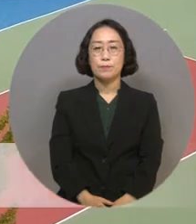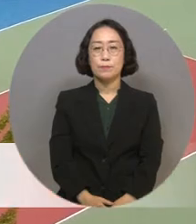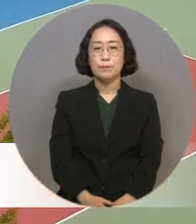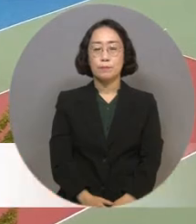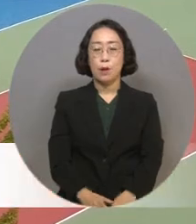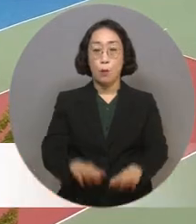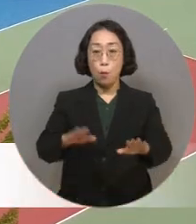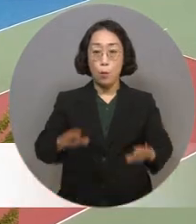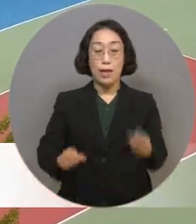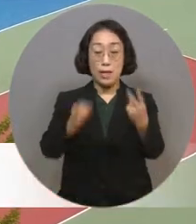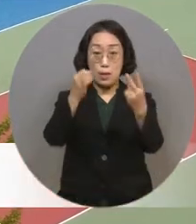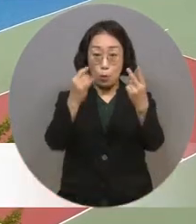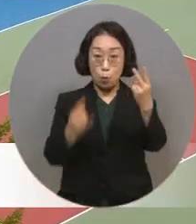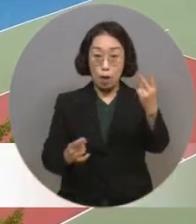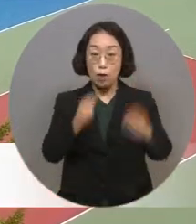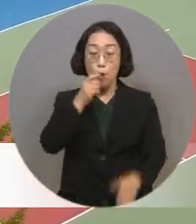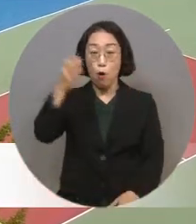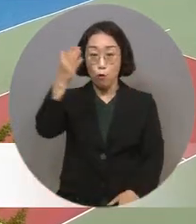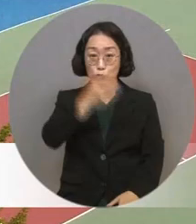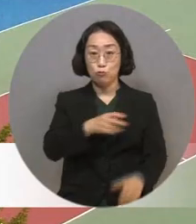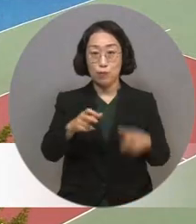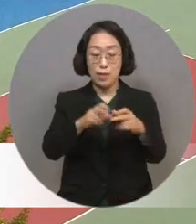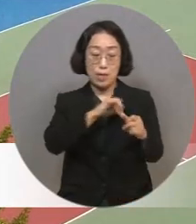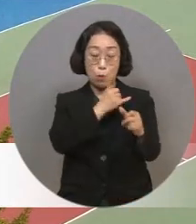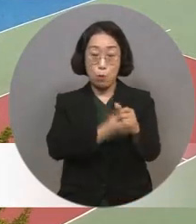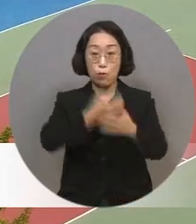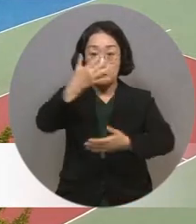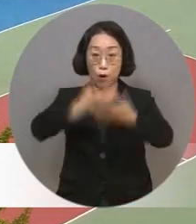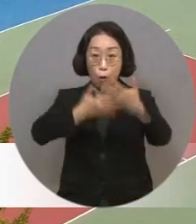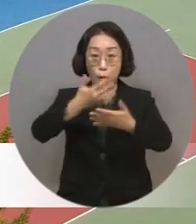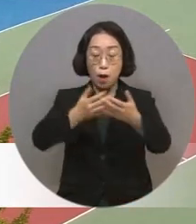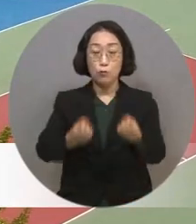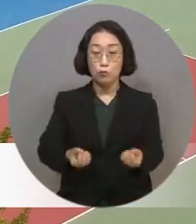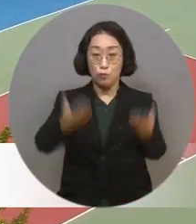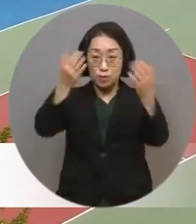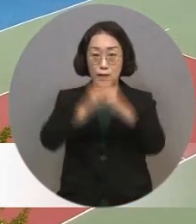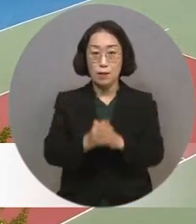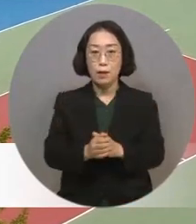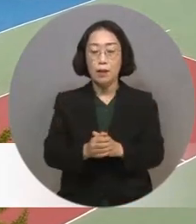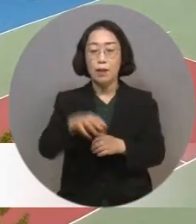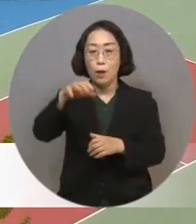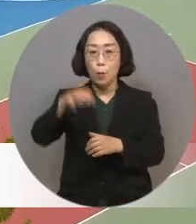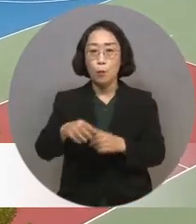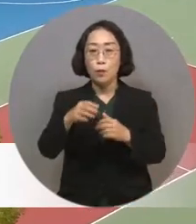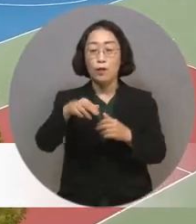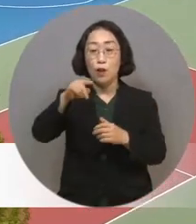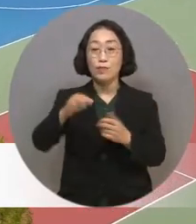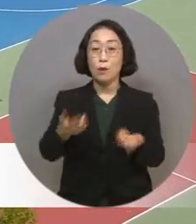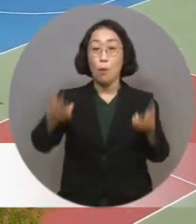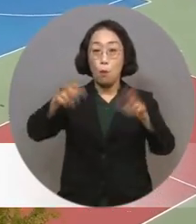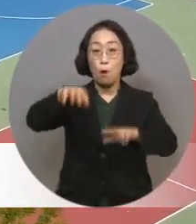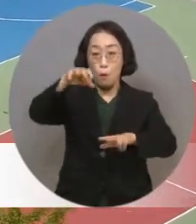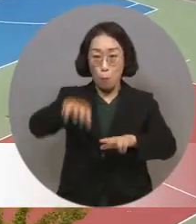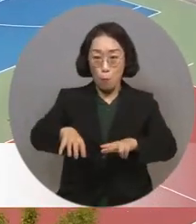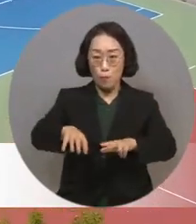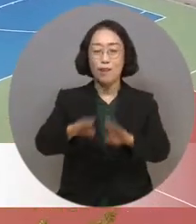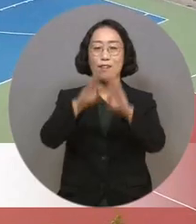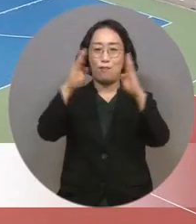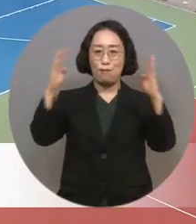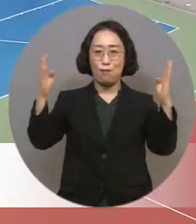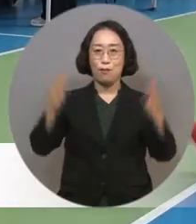올해 2회를 맞이한 여수장애인권영화제가 여수시 화장동 성산공원 특설무대에서 열렸습니다.